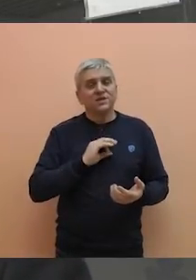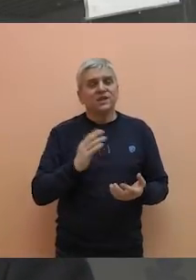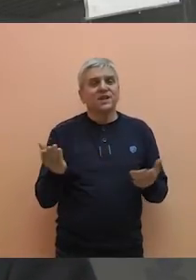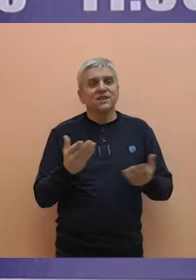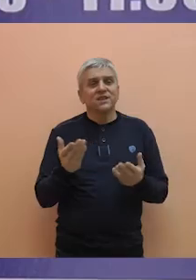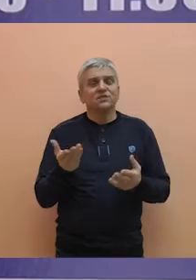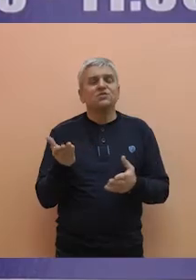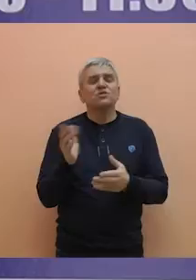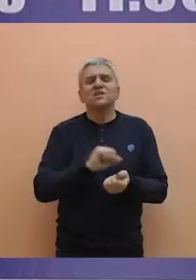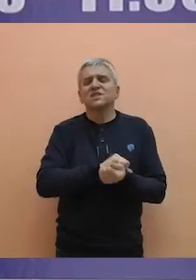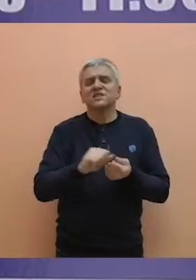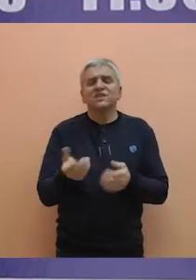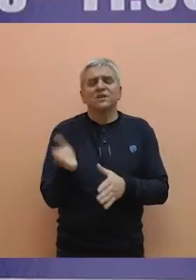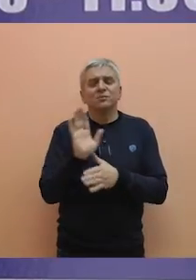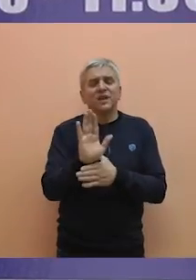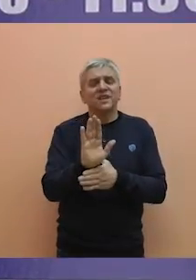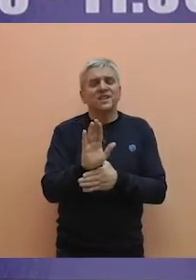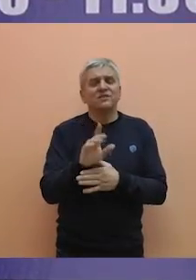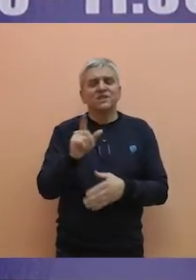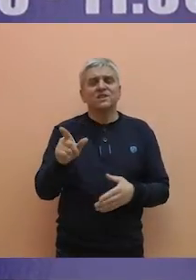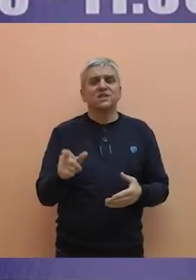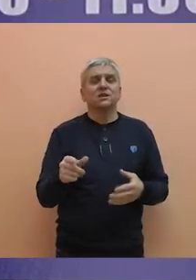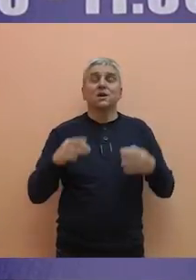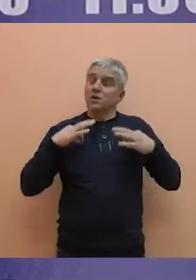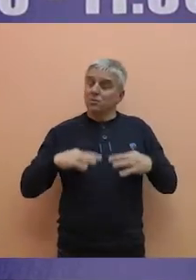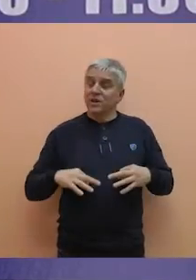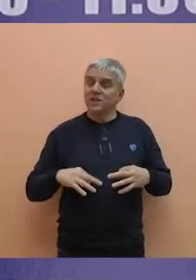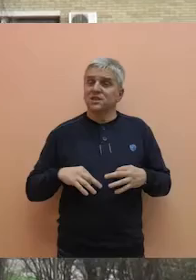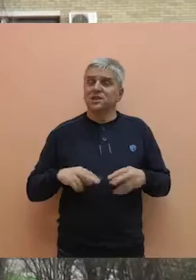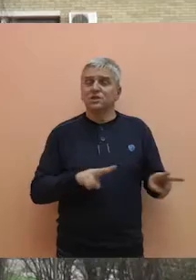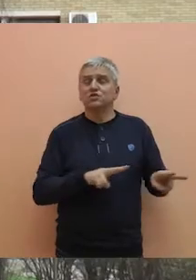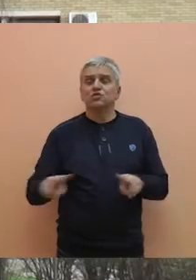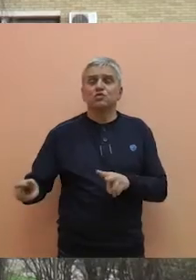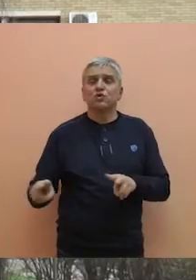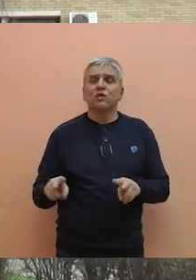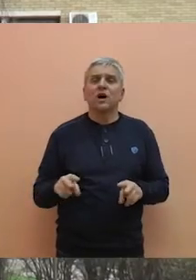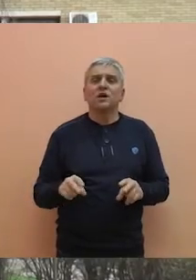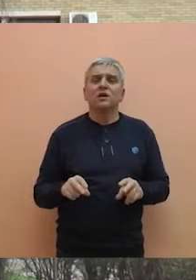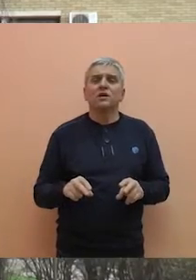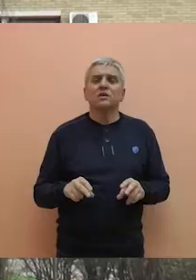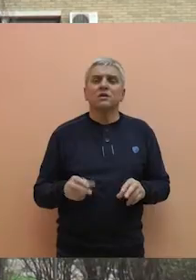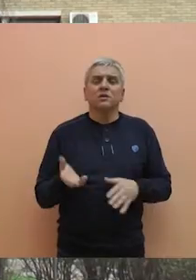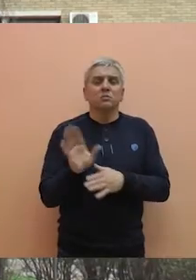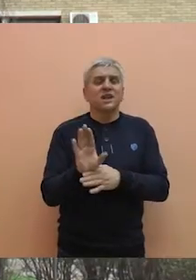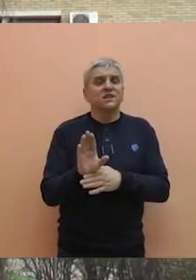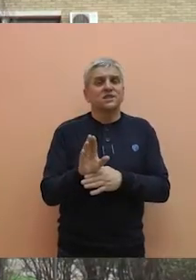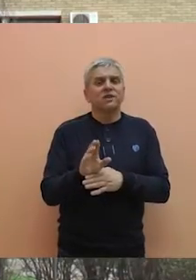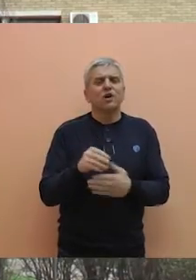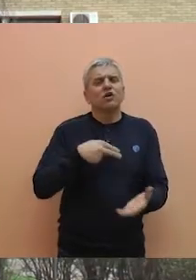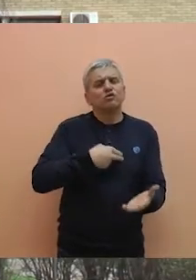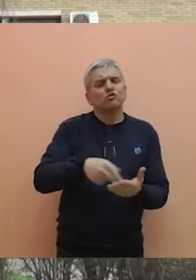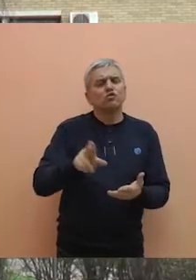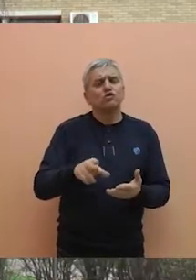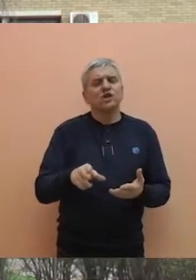predstavnici državnih organa, mislim i na predstavnike, to je predsednike sudova, na predstavnike